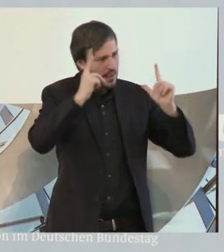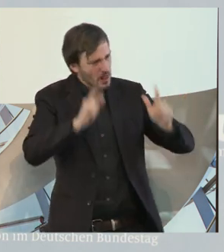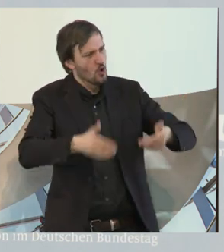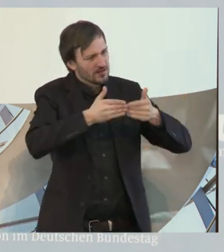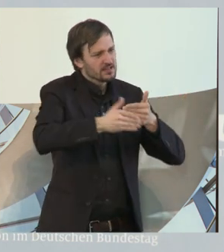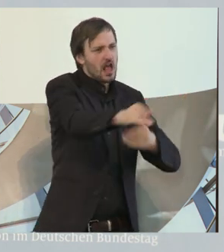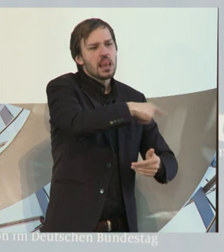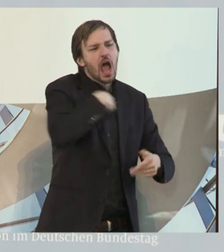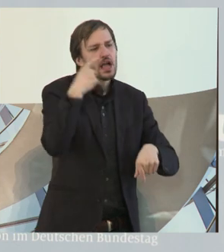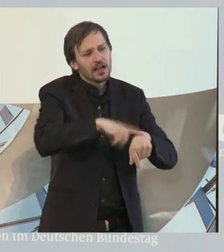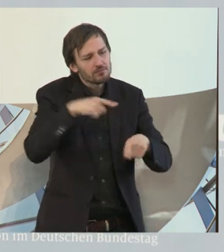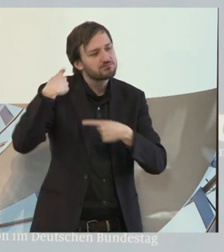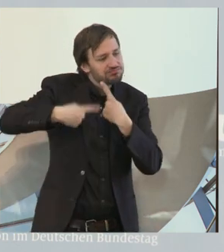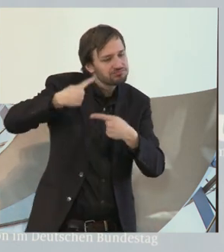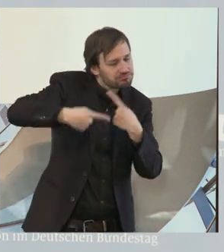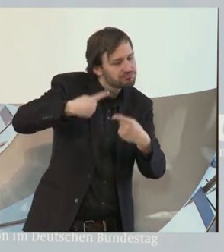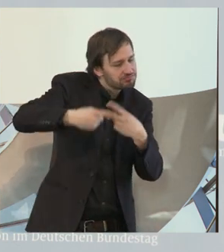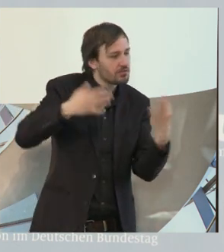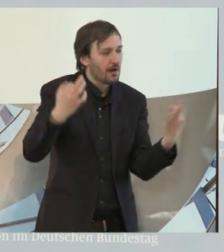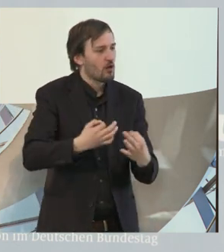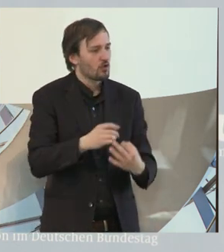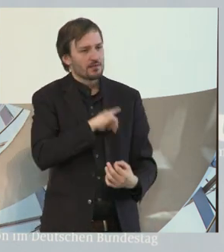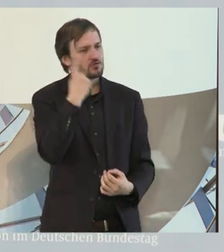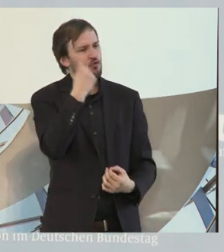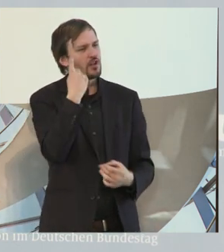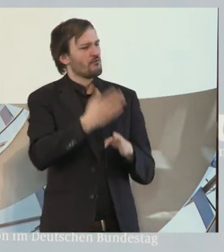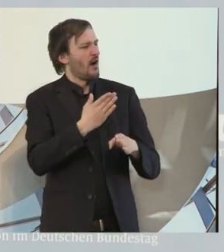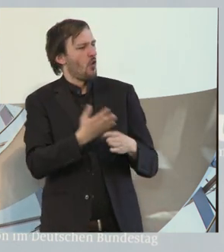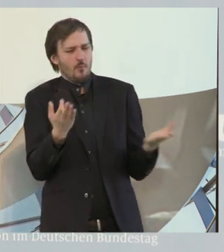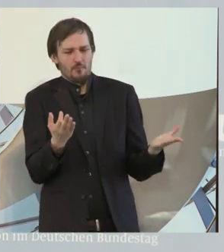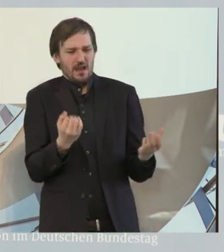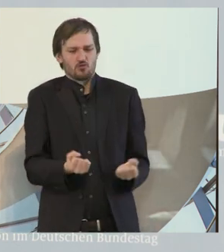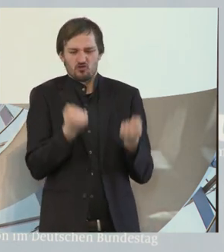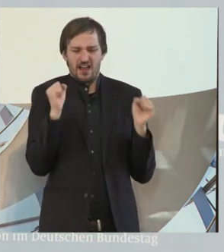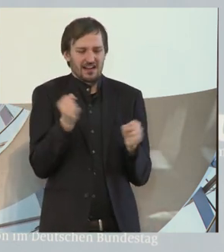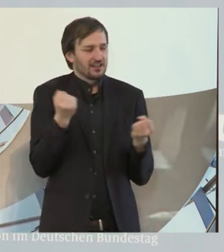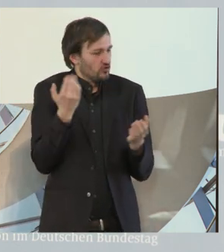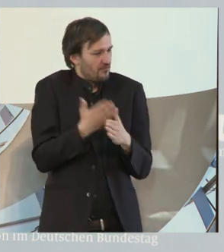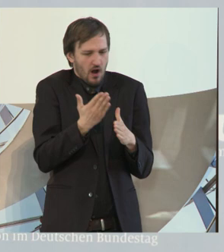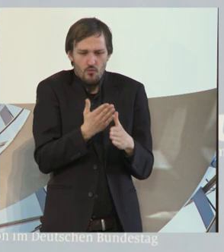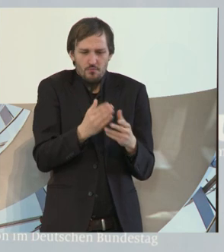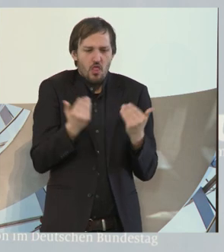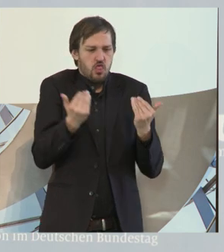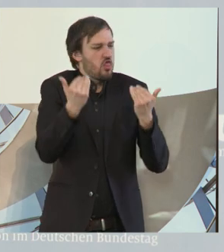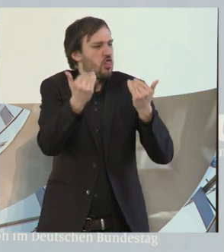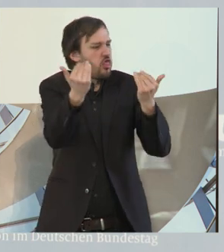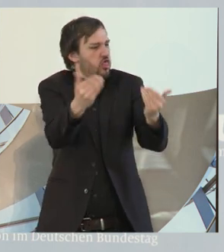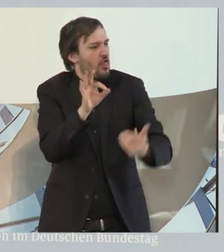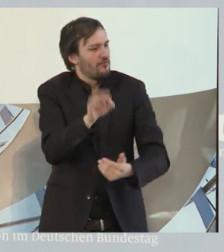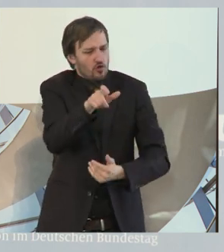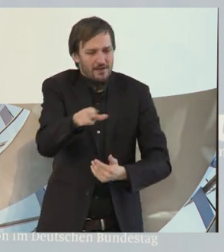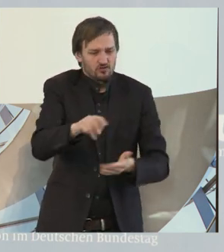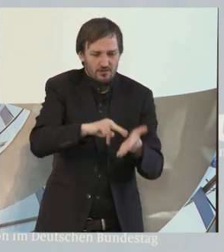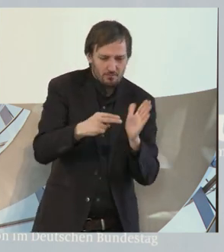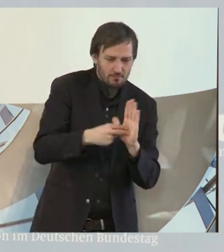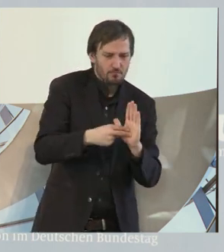gefragt, woran liegt das eigentlich? Denn es kann doch so schwer nicht sein. Und die Antwort ist, dass ich glaube, dass